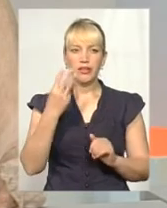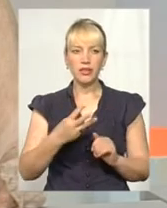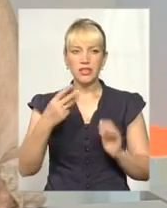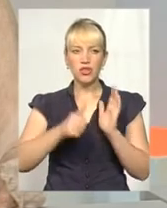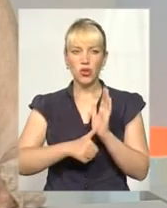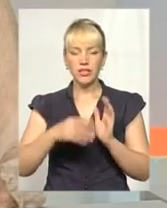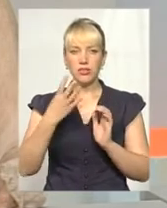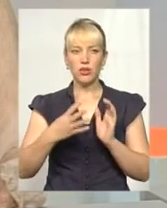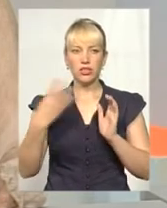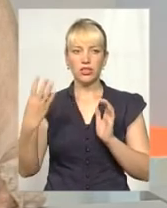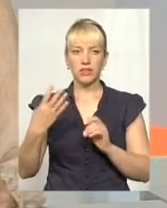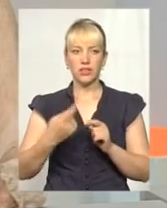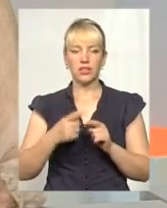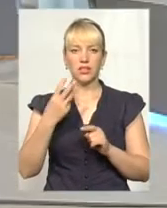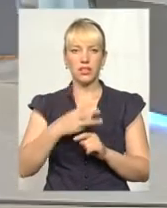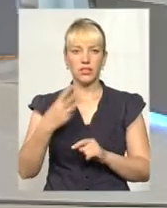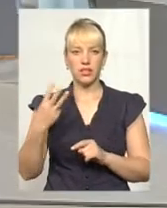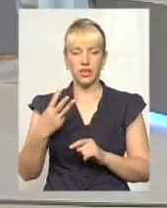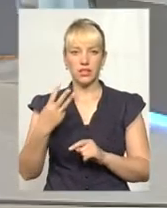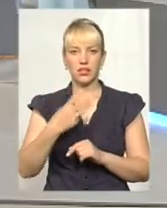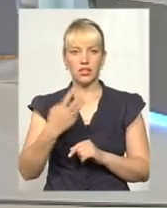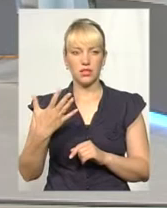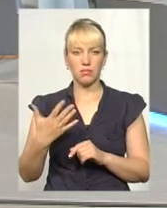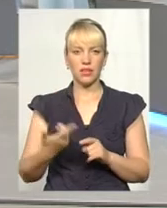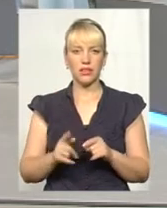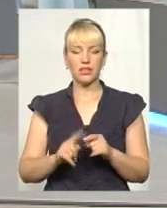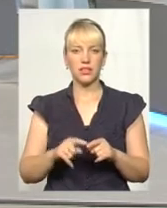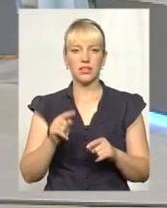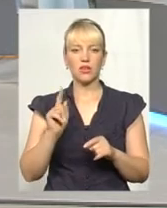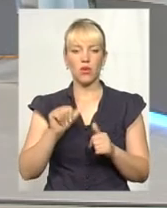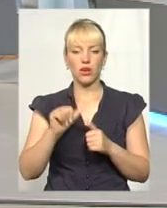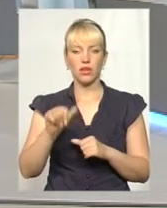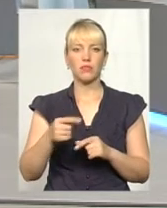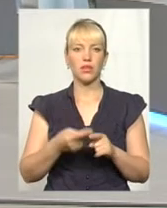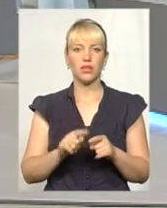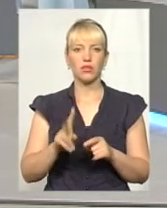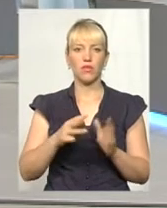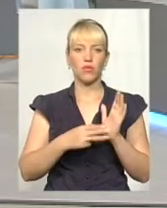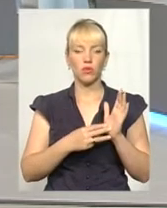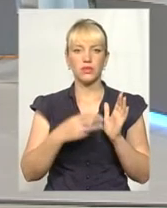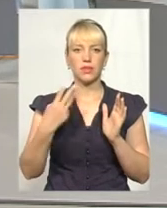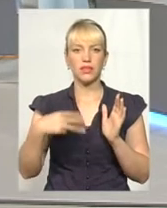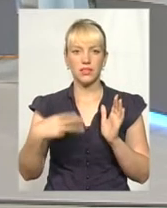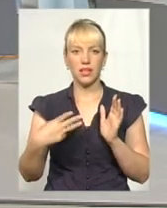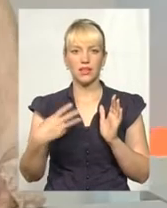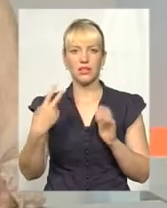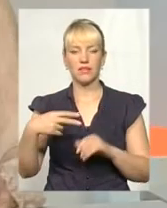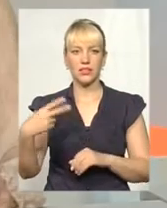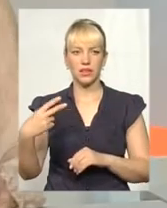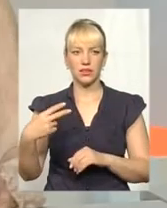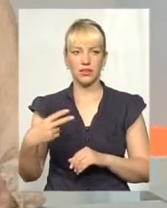43, 34, 35. Це окрім тих, які працювали раніше, це 8, 30 і 20.